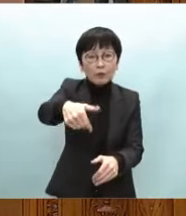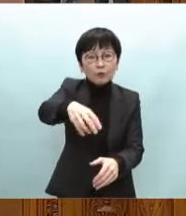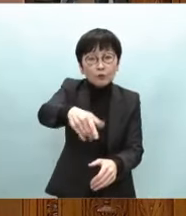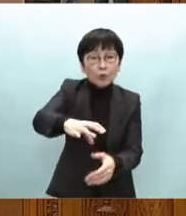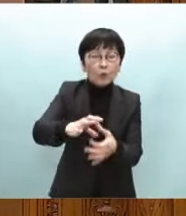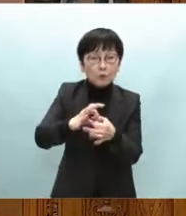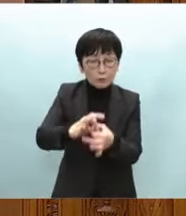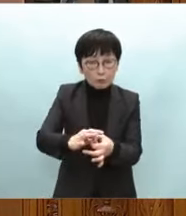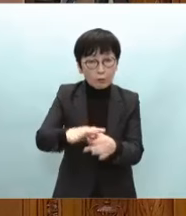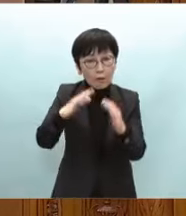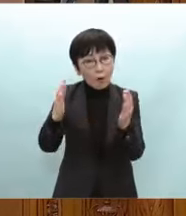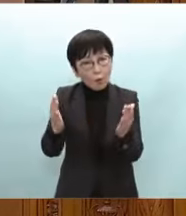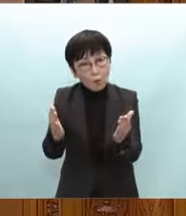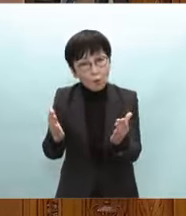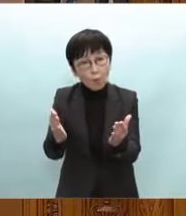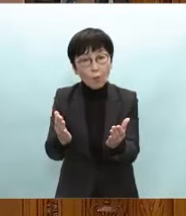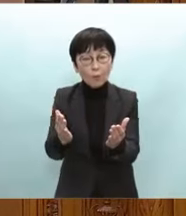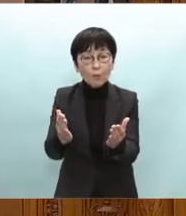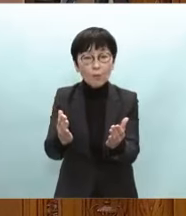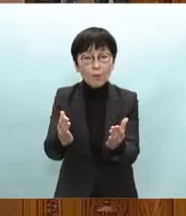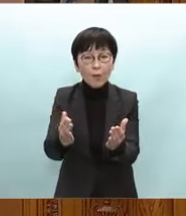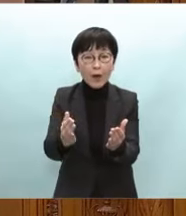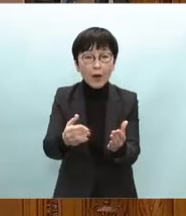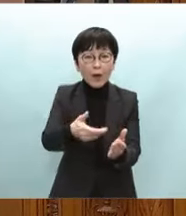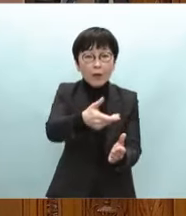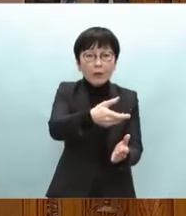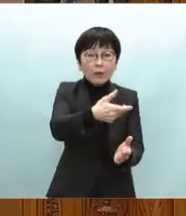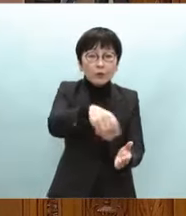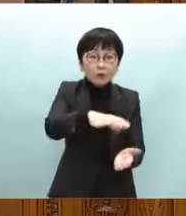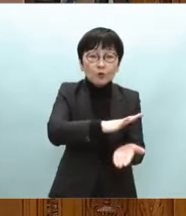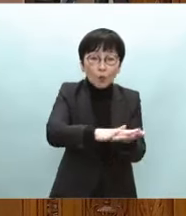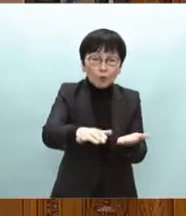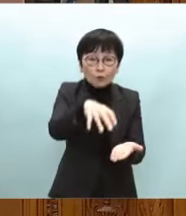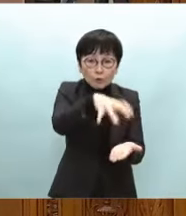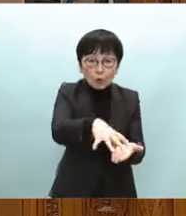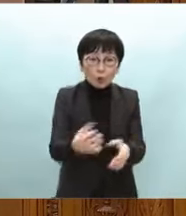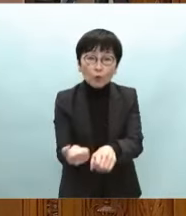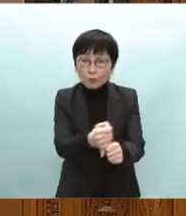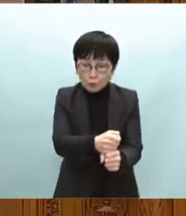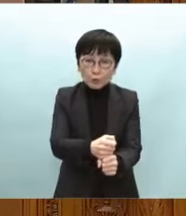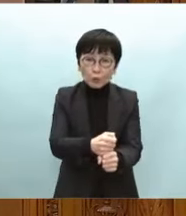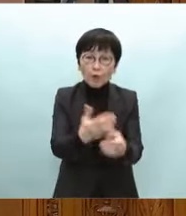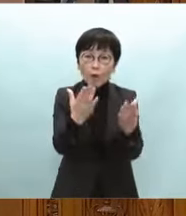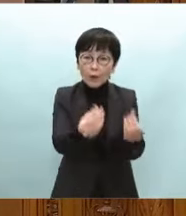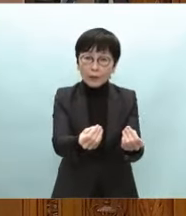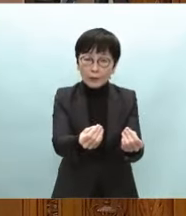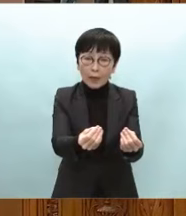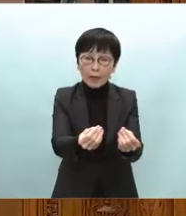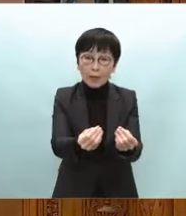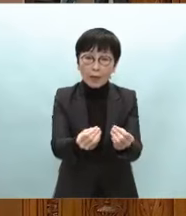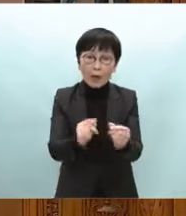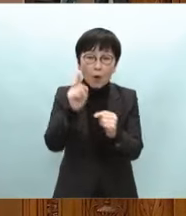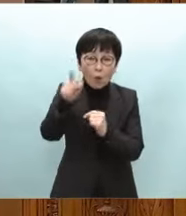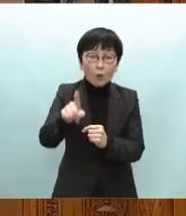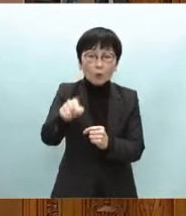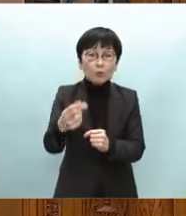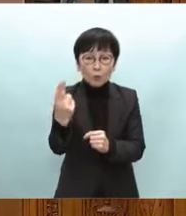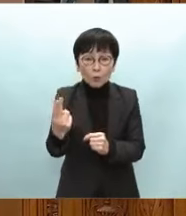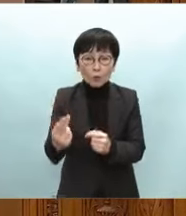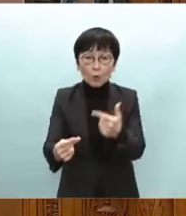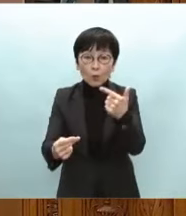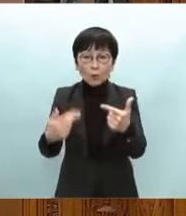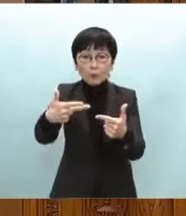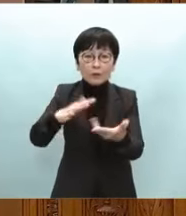おおむね浄水場までの復旧は完了しましたが奥野と六島地の